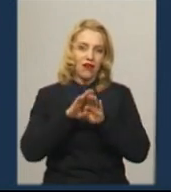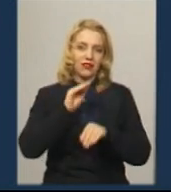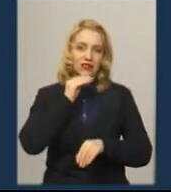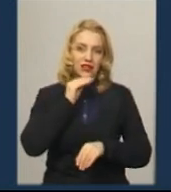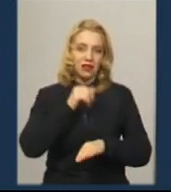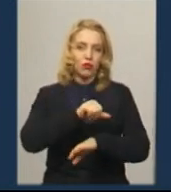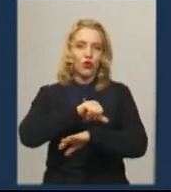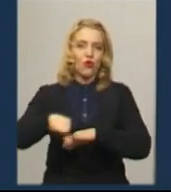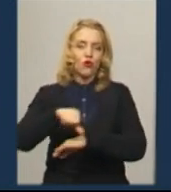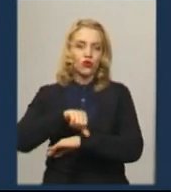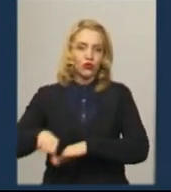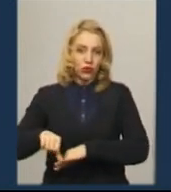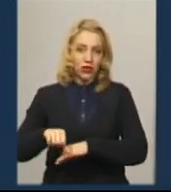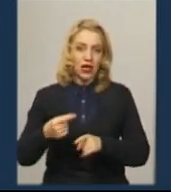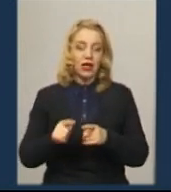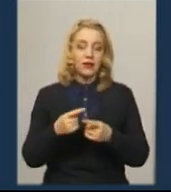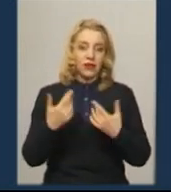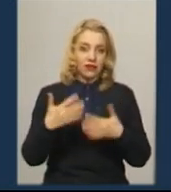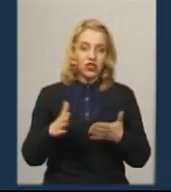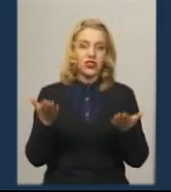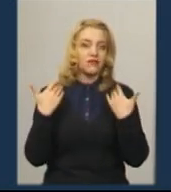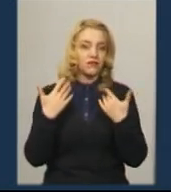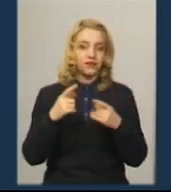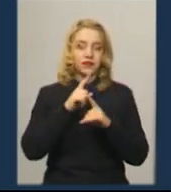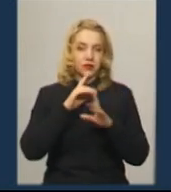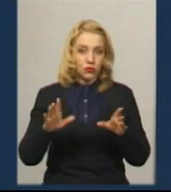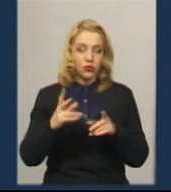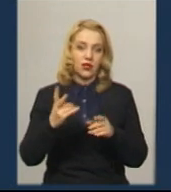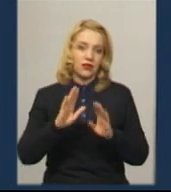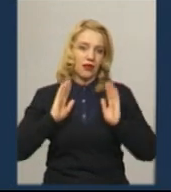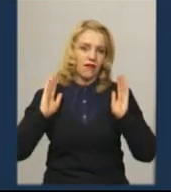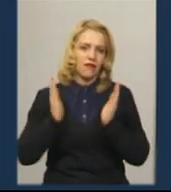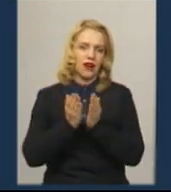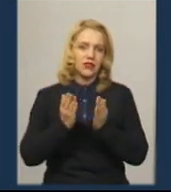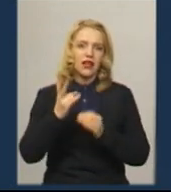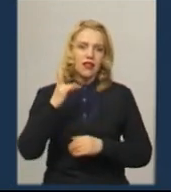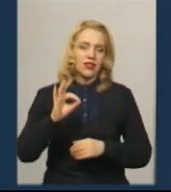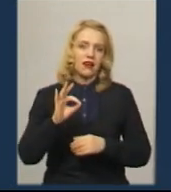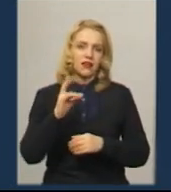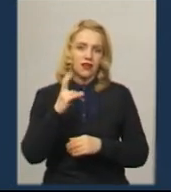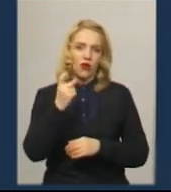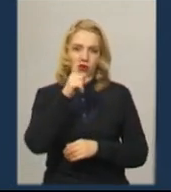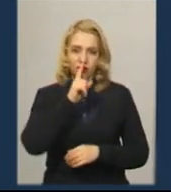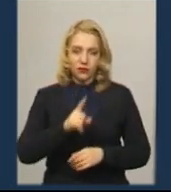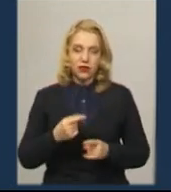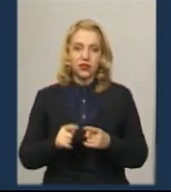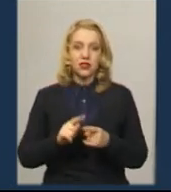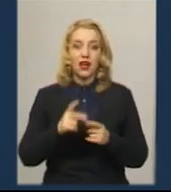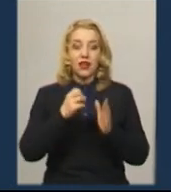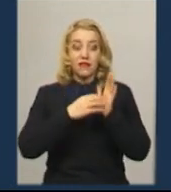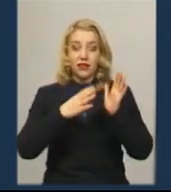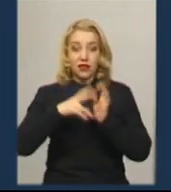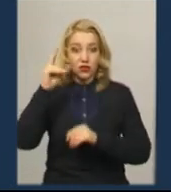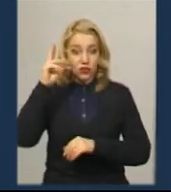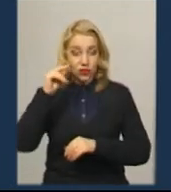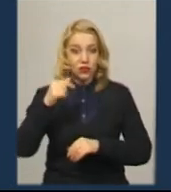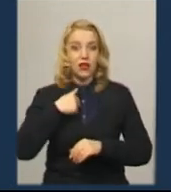куртони. Тобто вже турсезон відміняється. Тобто Єгипет закривається на місяць. Ми думали, що нас до 19 числа заберуть. Але настало 19 число,